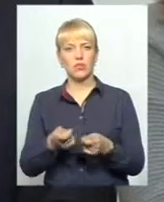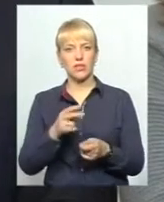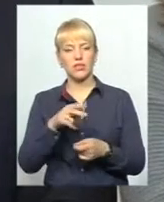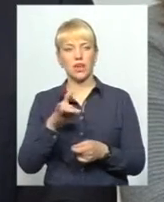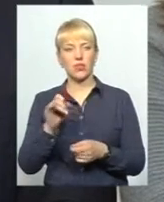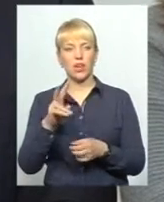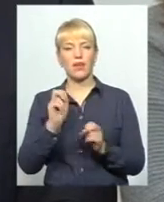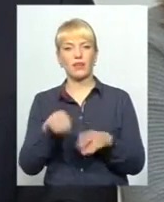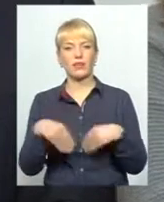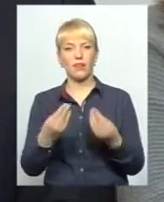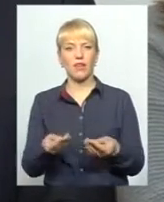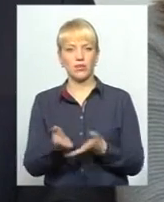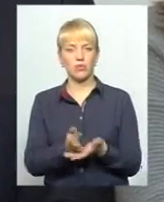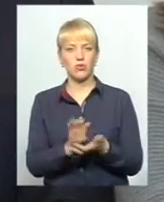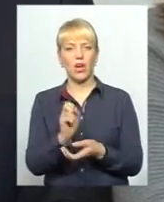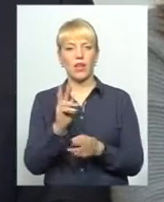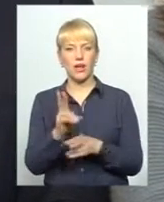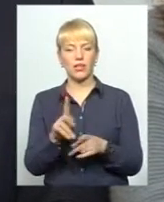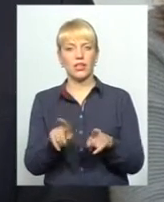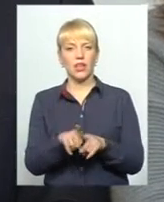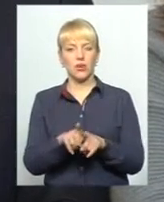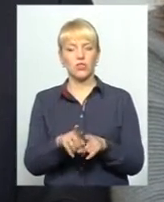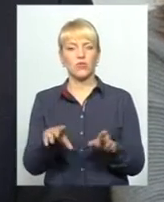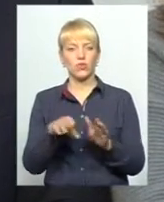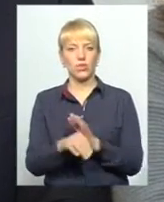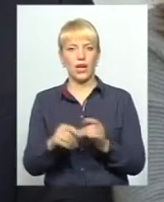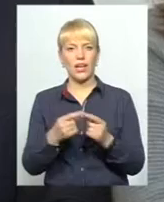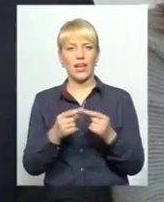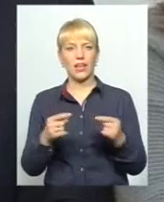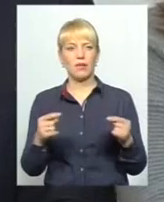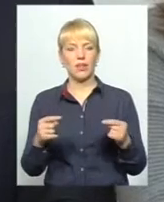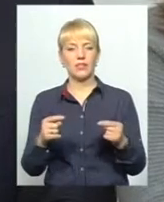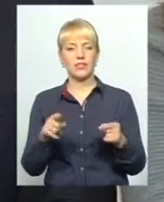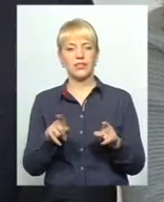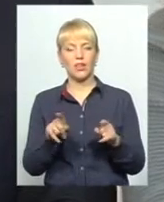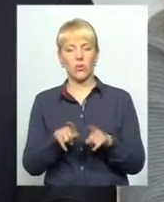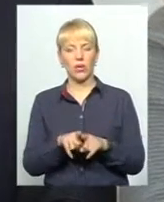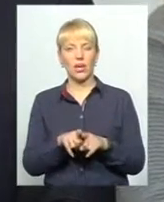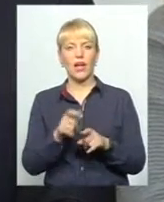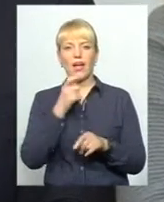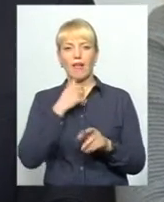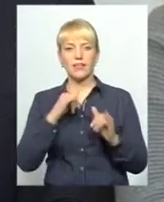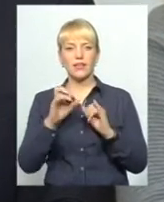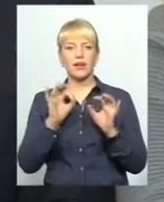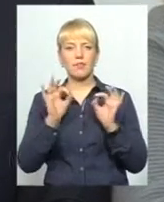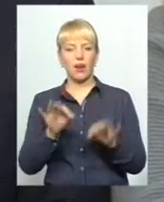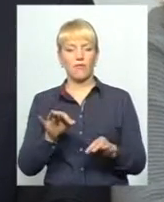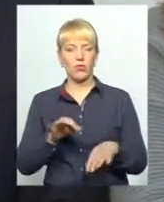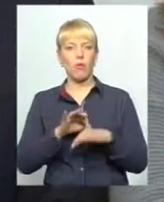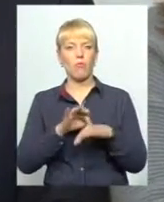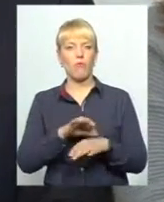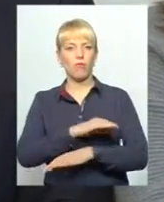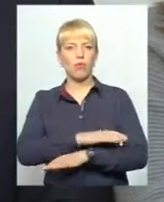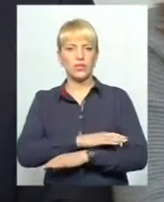як надавати послугу, але і також вона включає в себе елементи ділової етики, як правильно поводитись, що таке